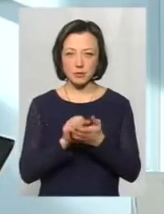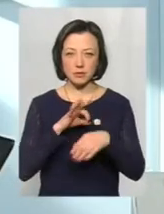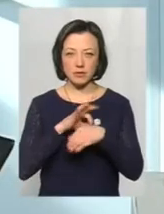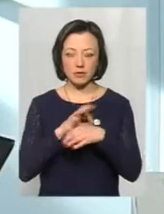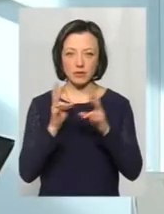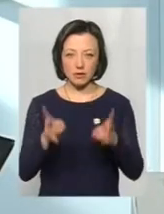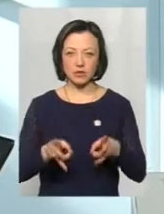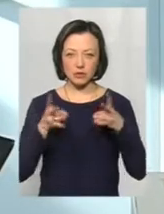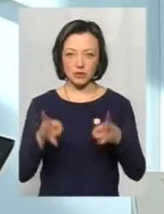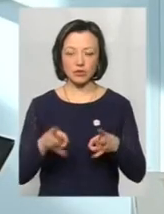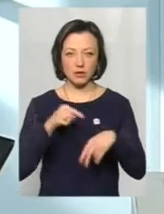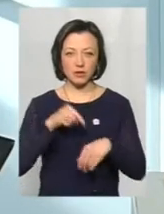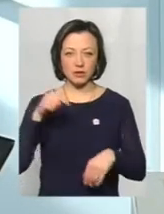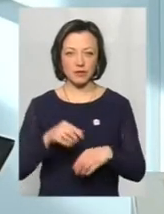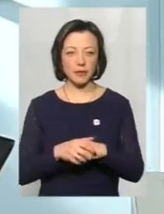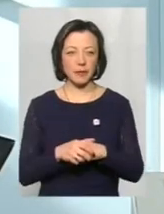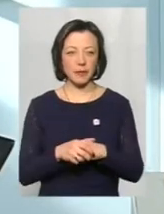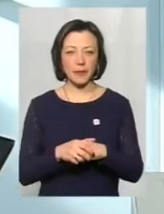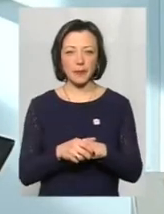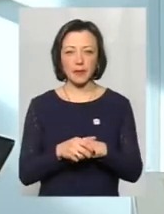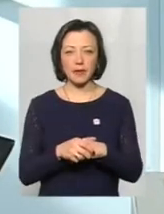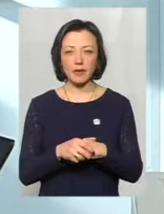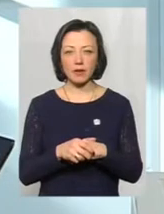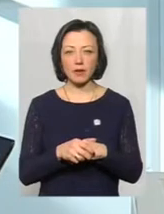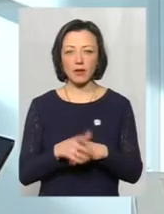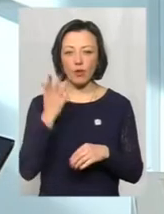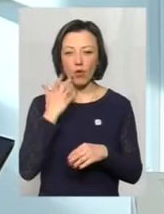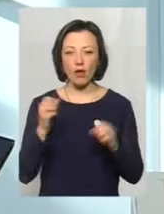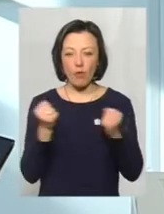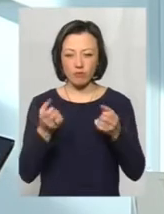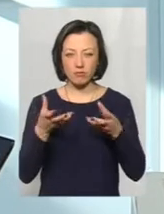шкіра дуже вразлива, вже на цих ділянках під дією холоду.